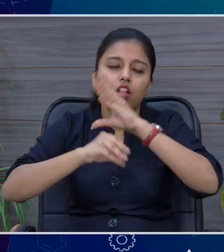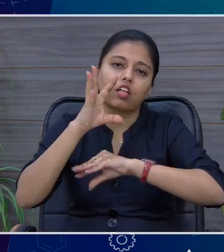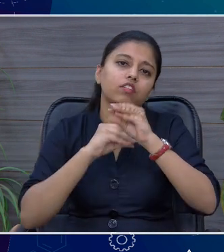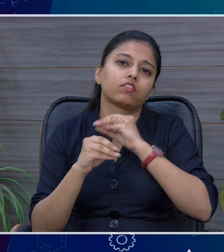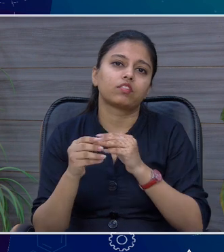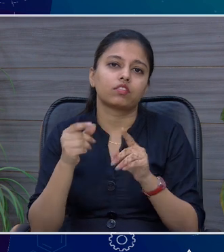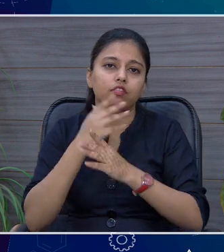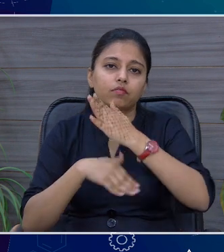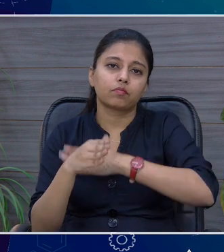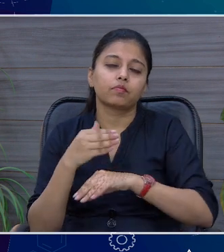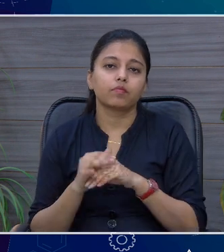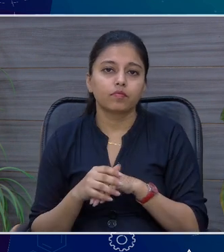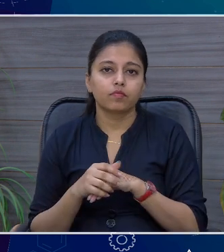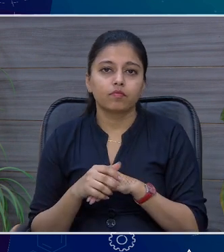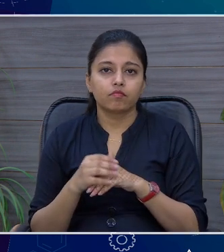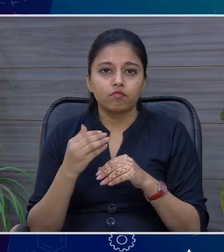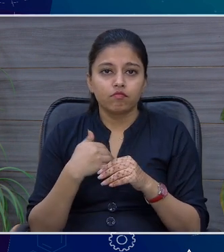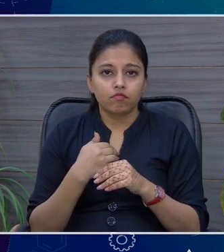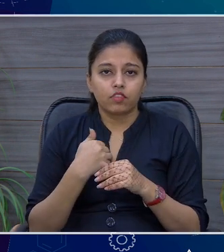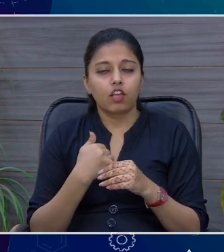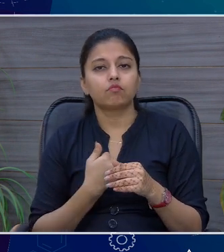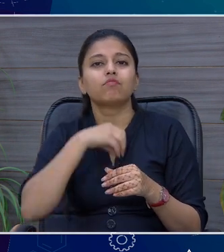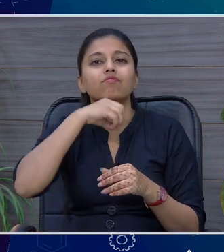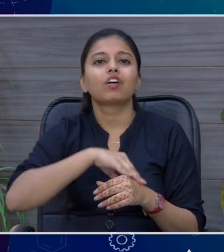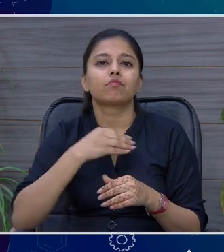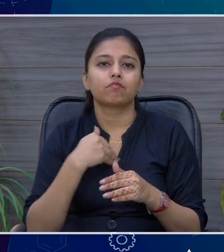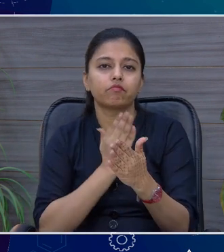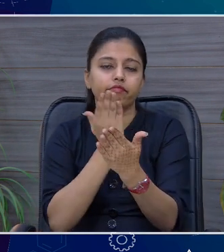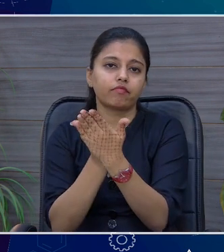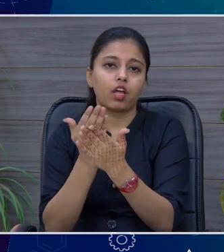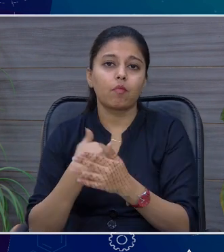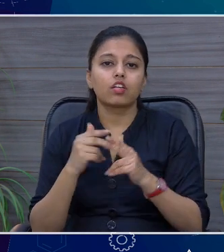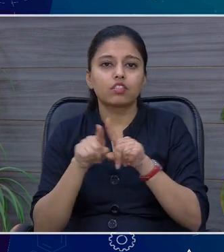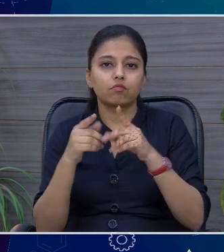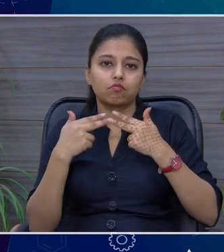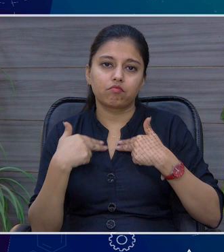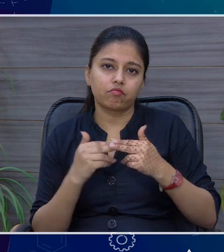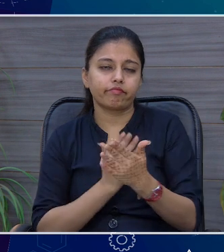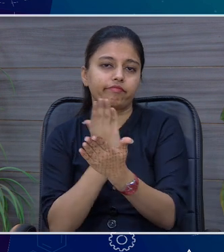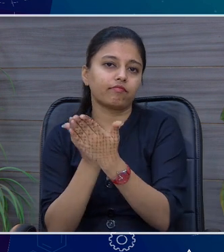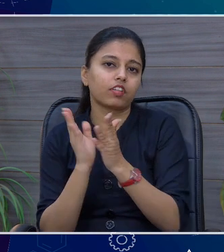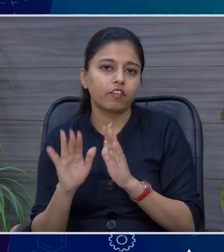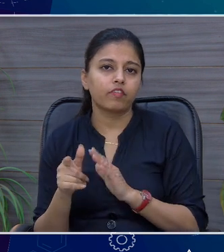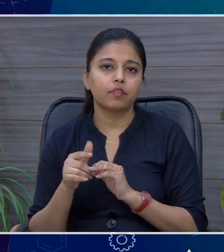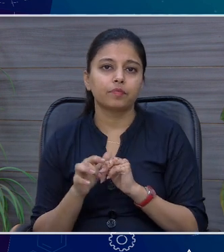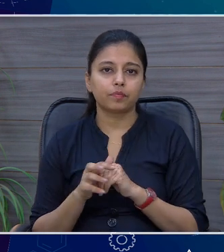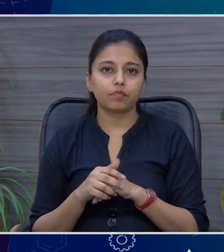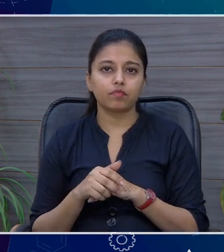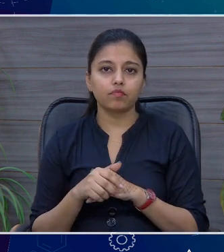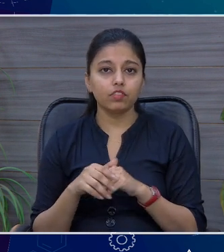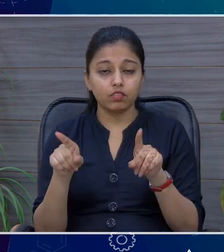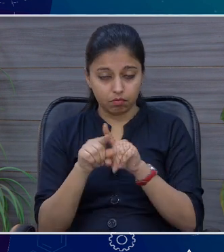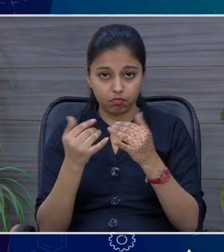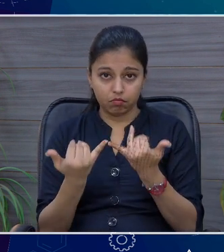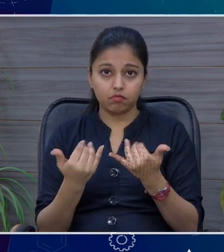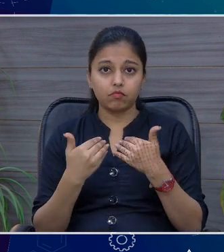में इसमें आप आप इसमें अप्वड जैसे अभी